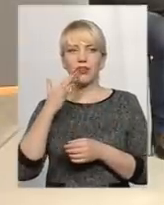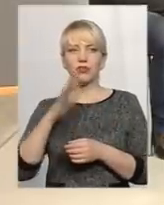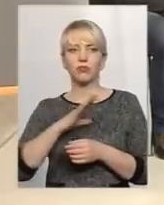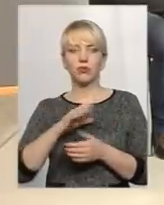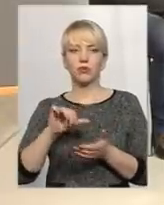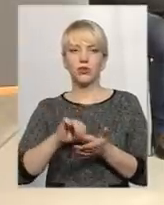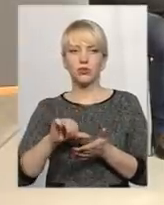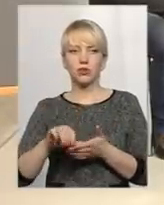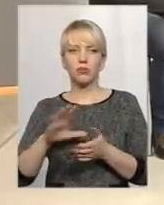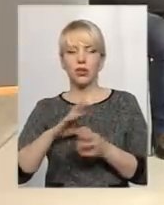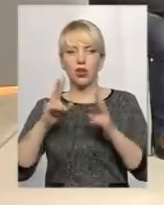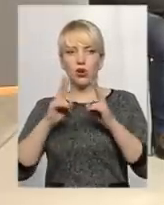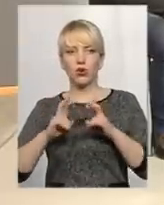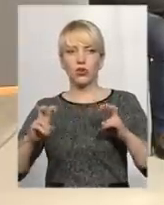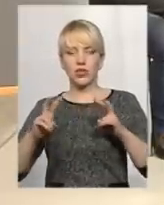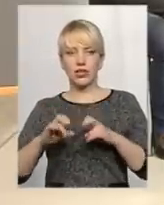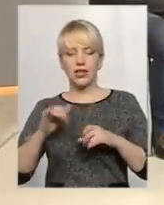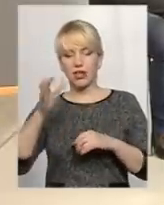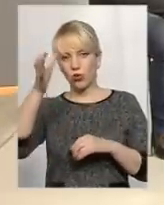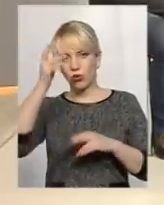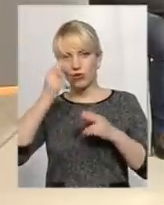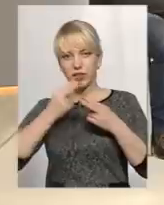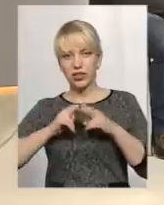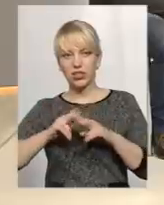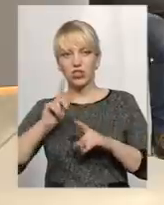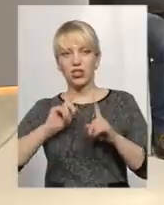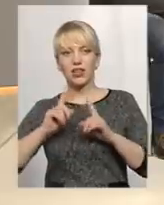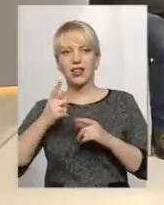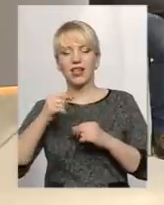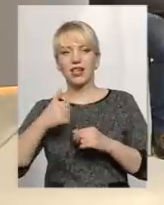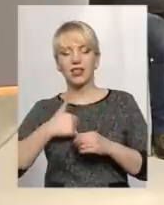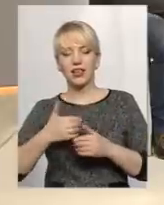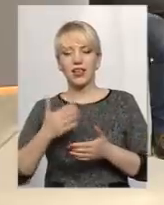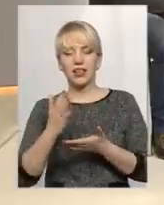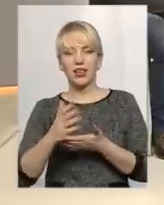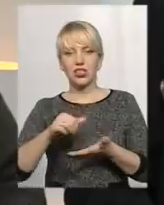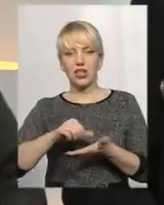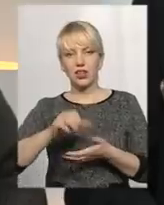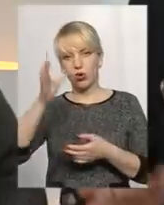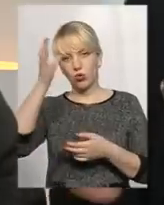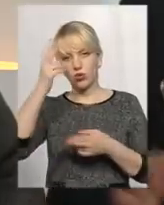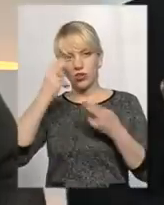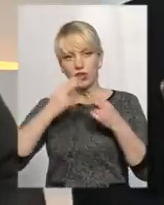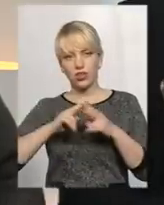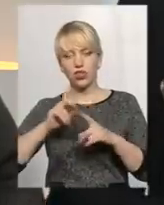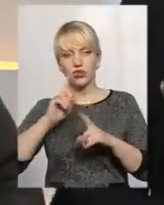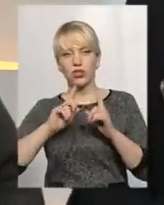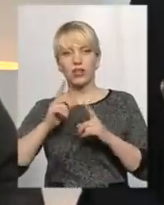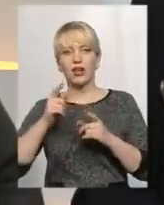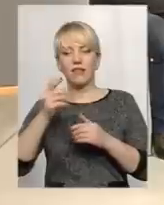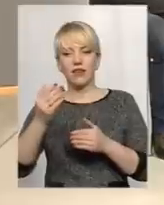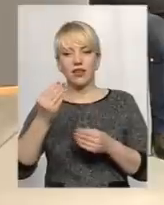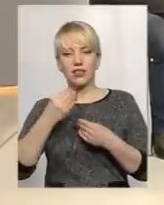присутні, які розглядалися на Науково-технічній раді, де я є один із членом Науково-технічної ради. Ви дасте мені підтвердження, що я